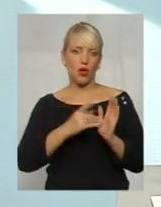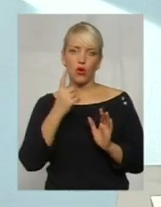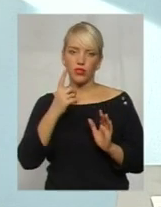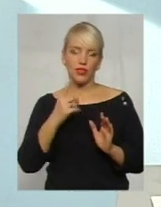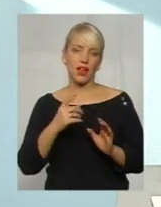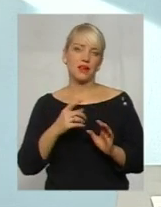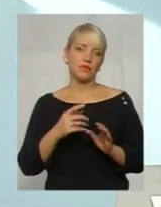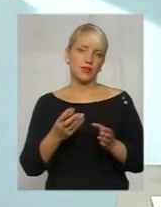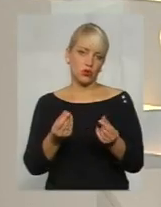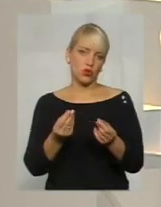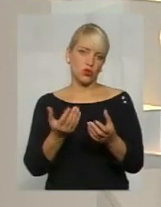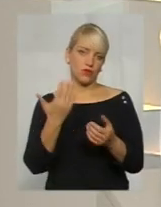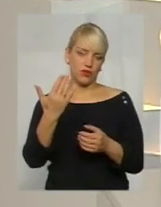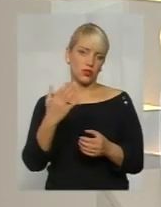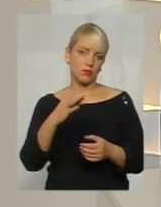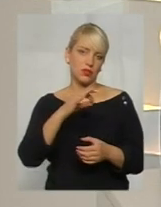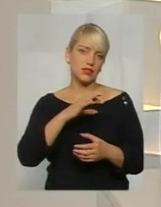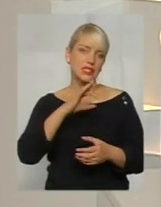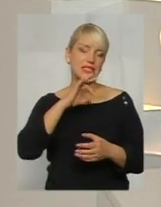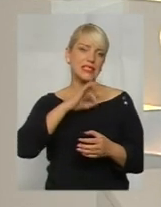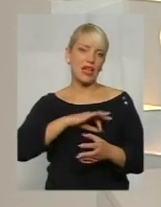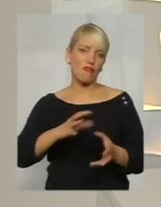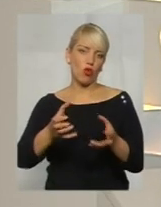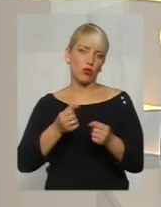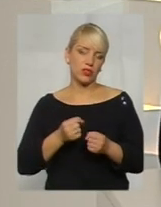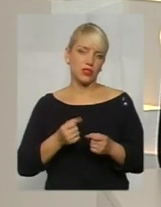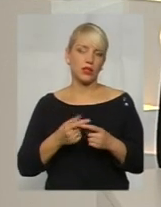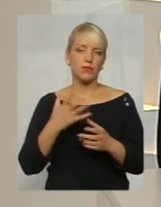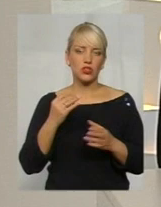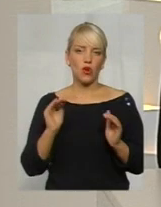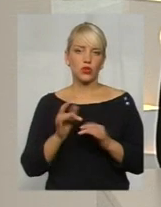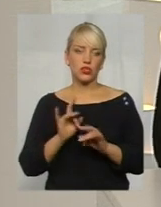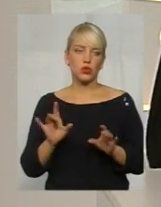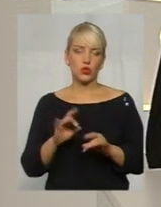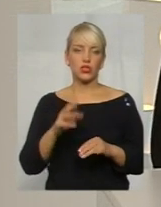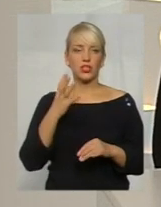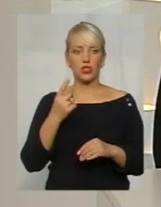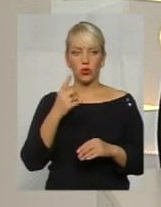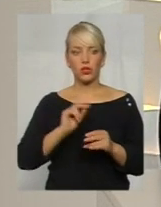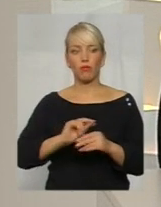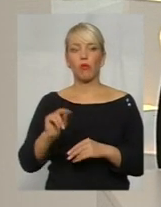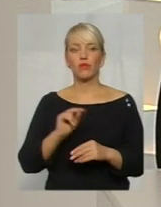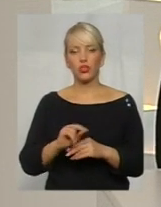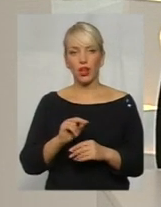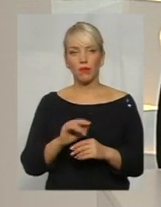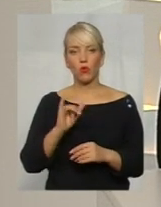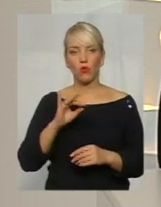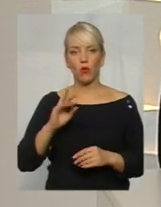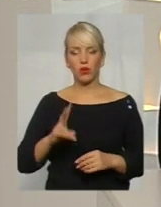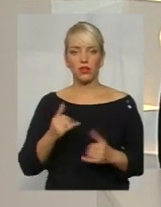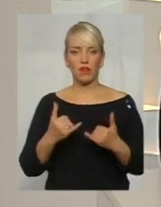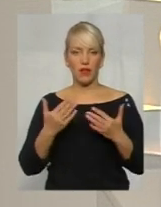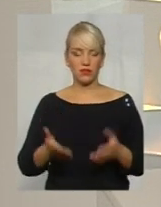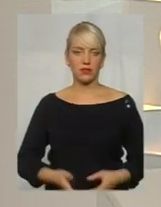громадян. Дякую, пане Валерій. В нас ще один є сюжет, ще одним повчальним уроком для вас. Давайте